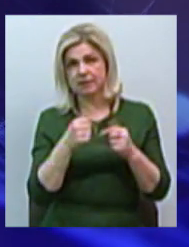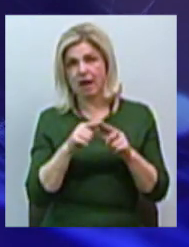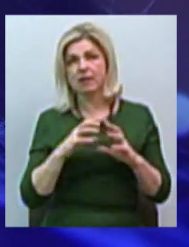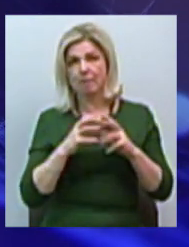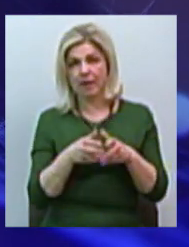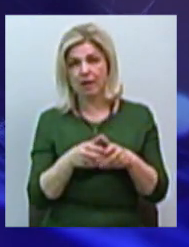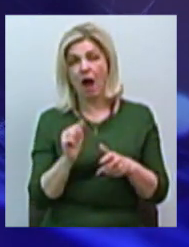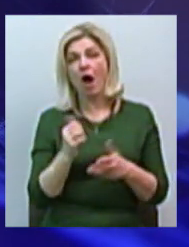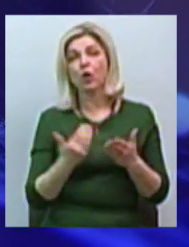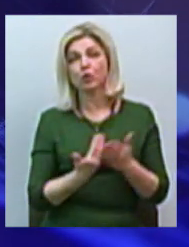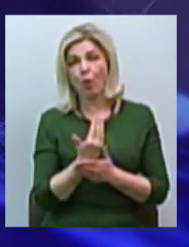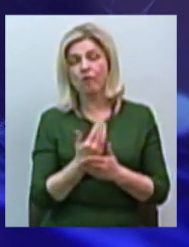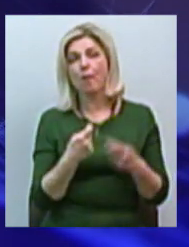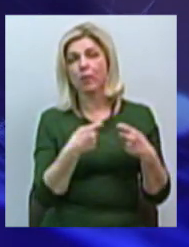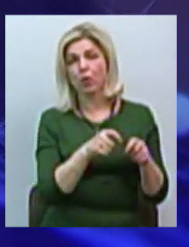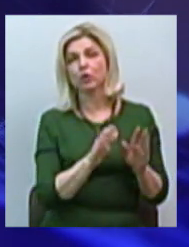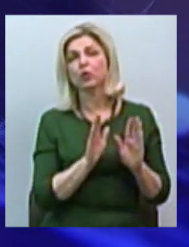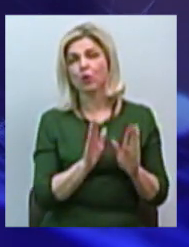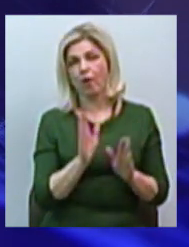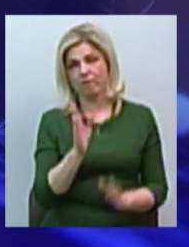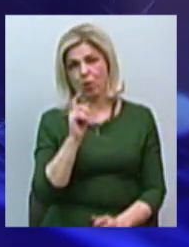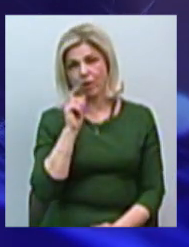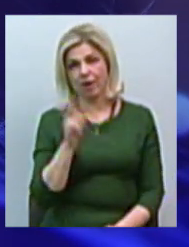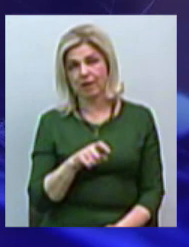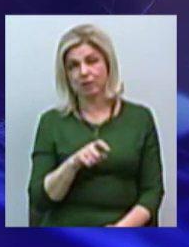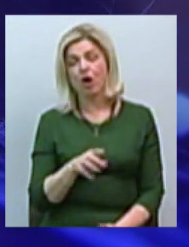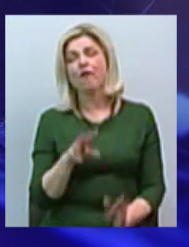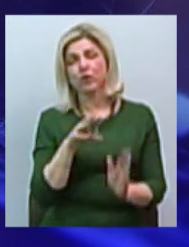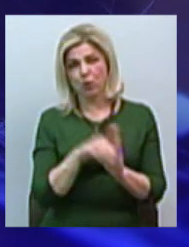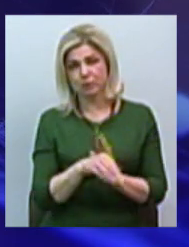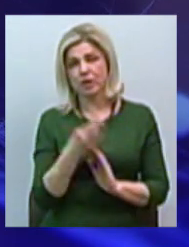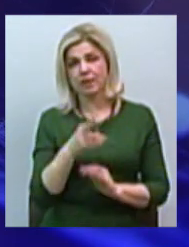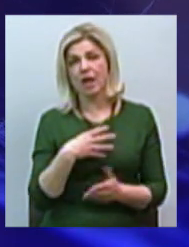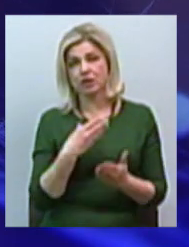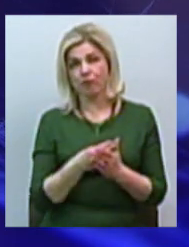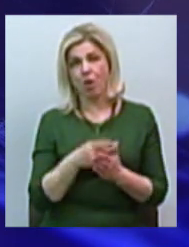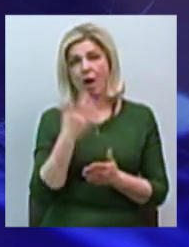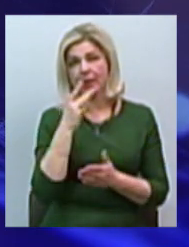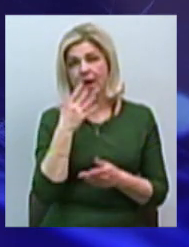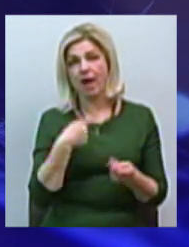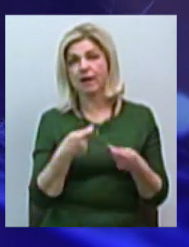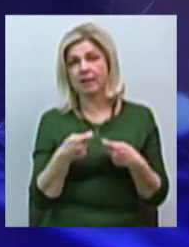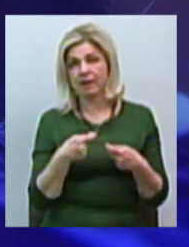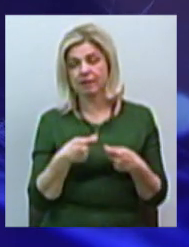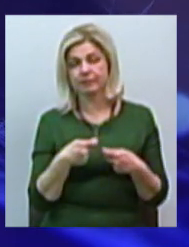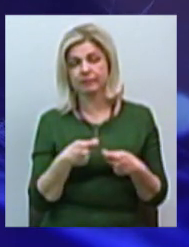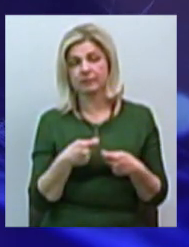нові продають в Україну. В тому числі для американського ринку в тому числі нас ще не